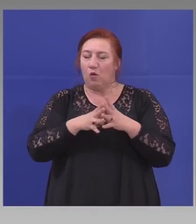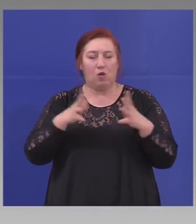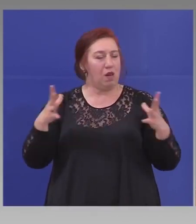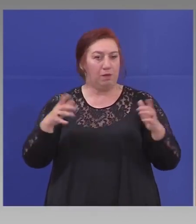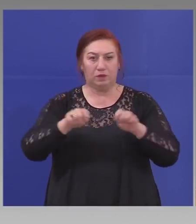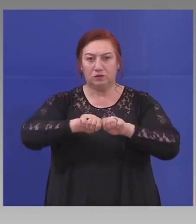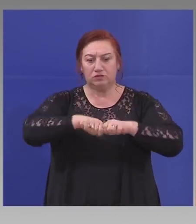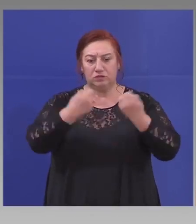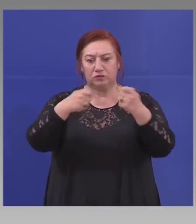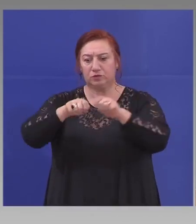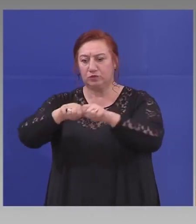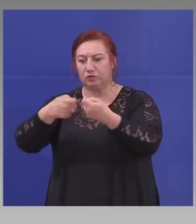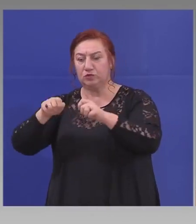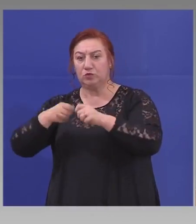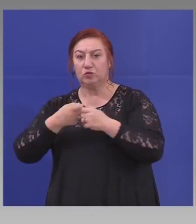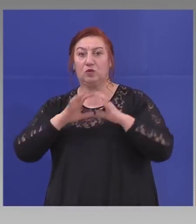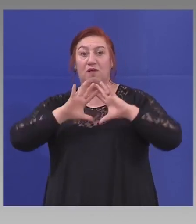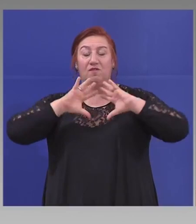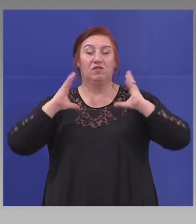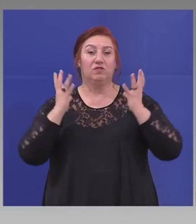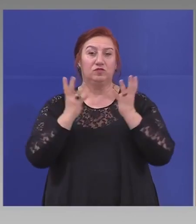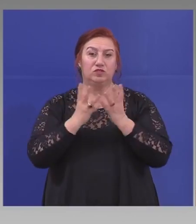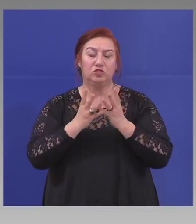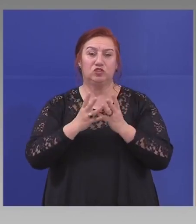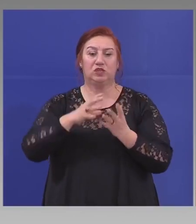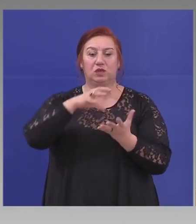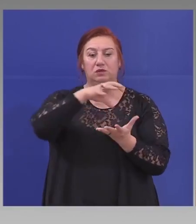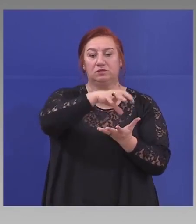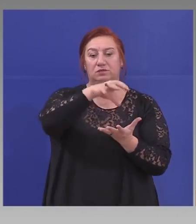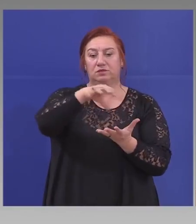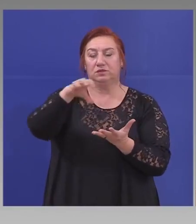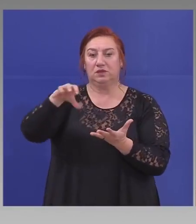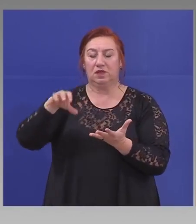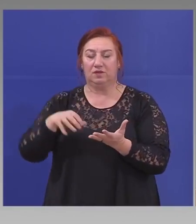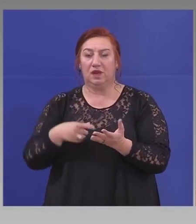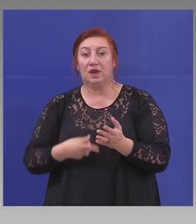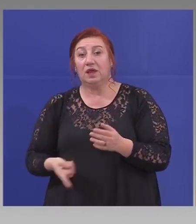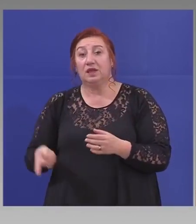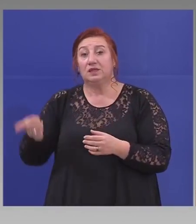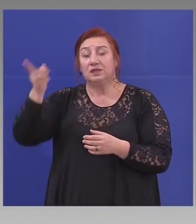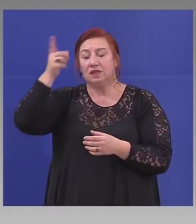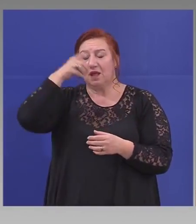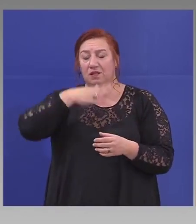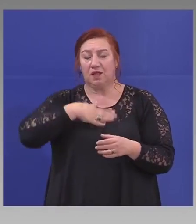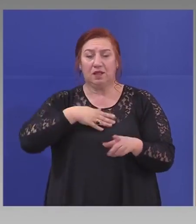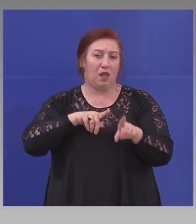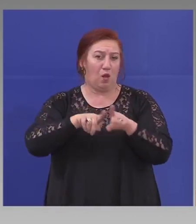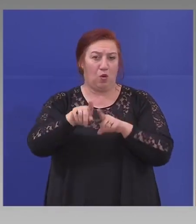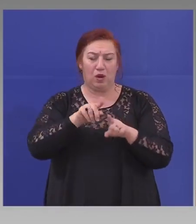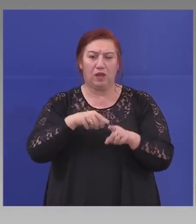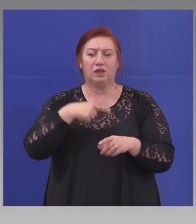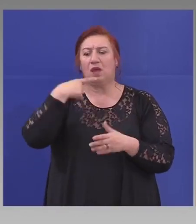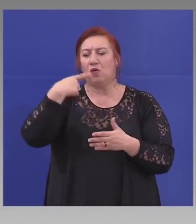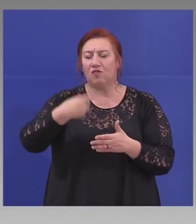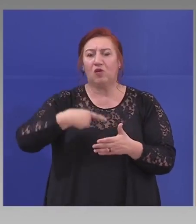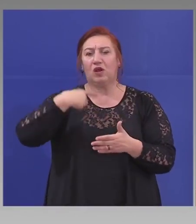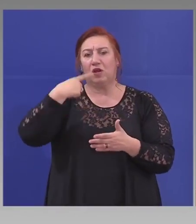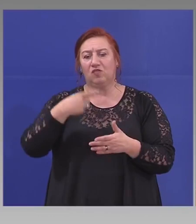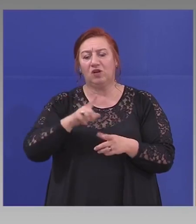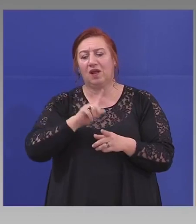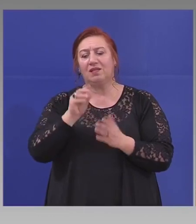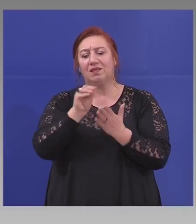във всички сфери. Цял ден колегите говореха, не виждам смисъл да